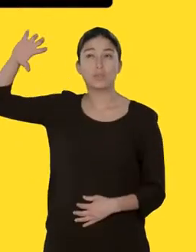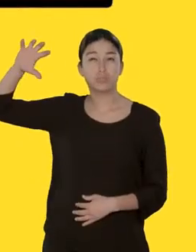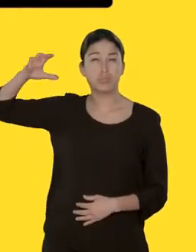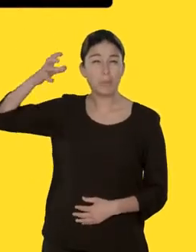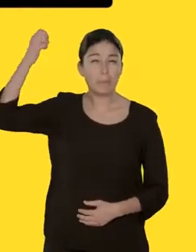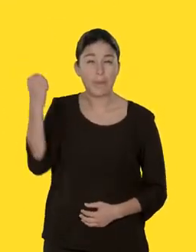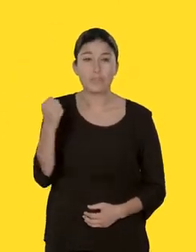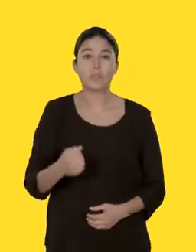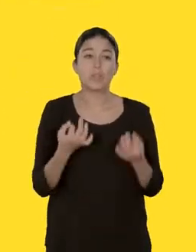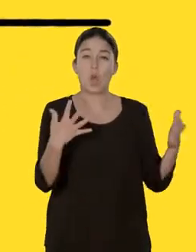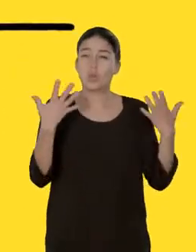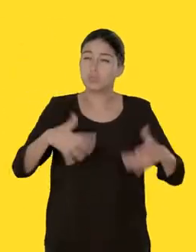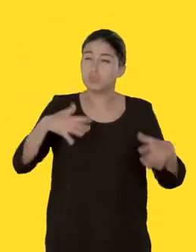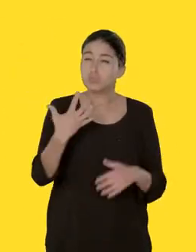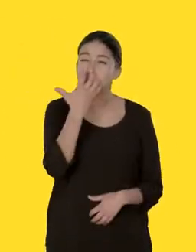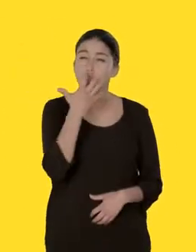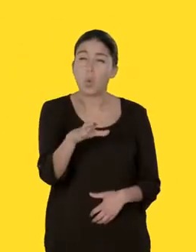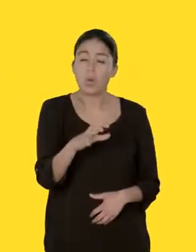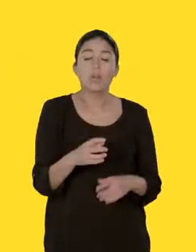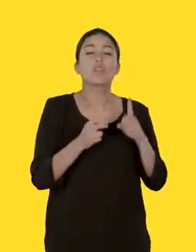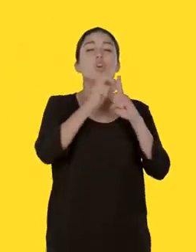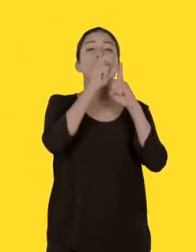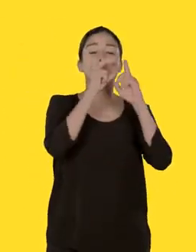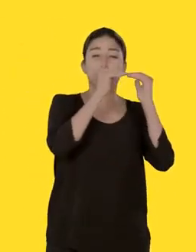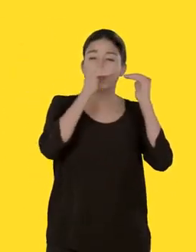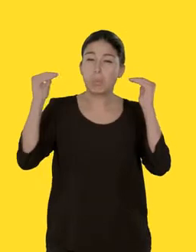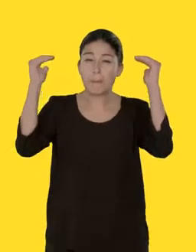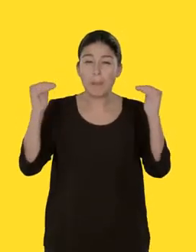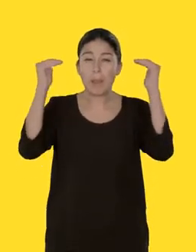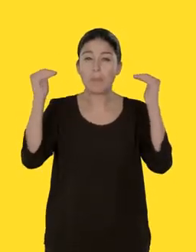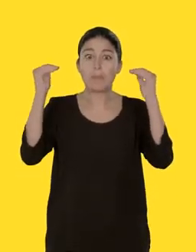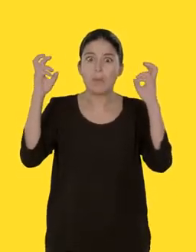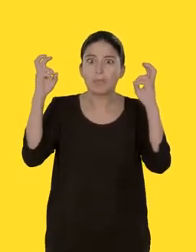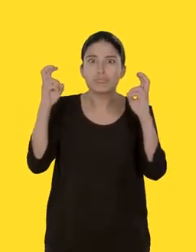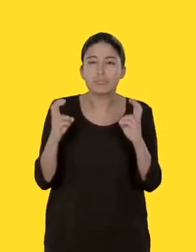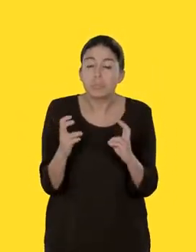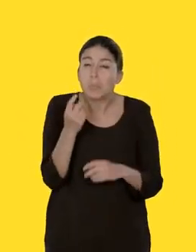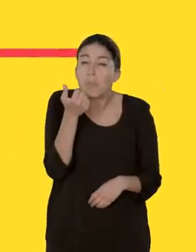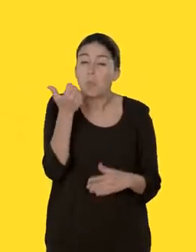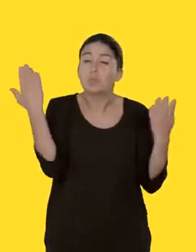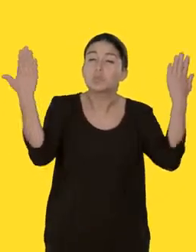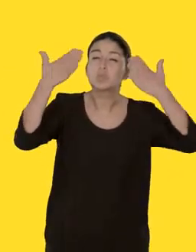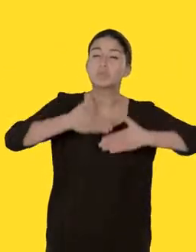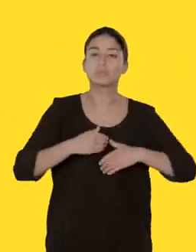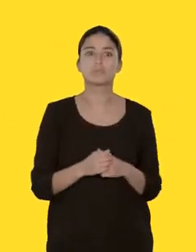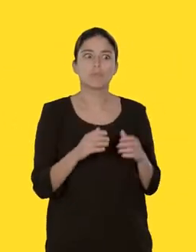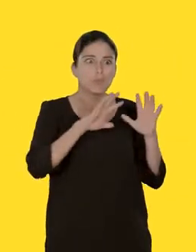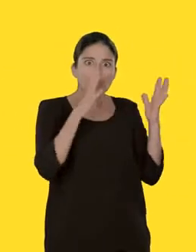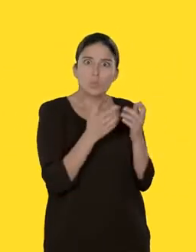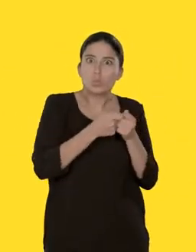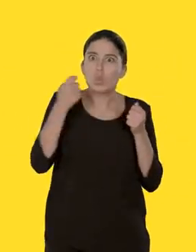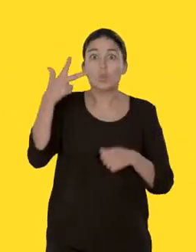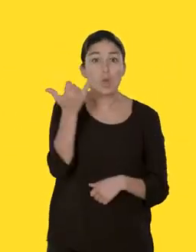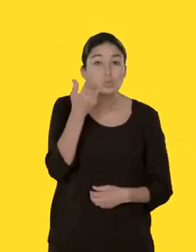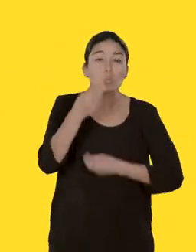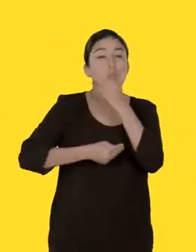Attention, canicule. Il fait très chaud. La température ne descend pas ou très peu la nuit. Cela dure trois